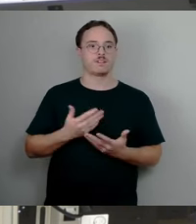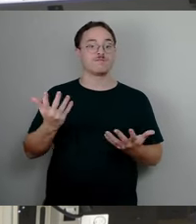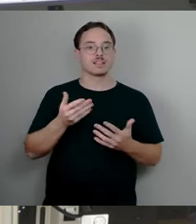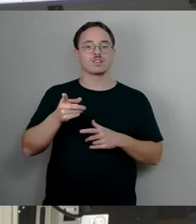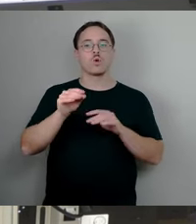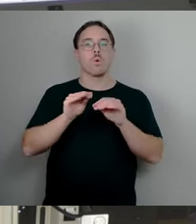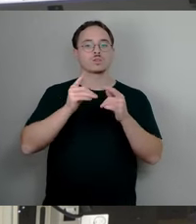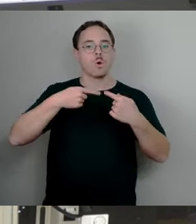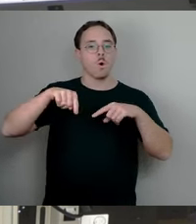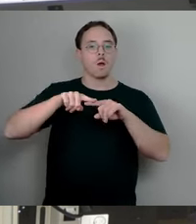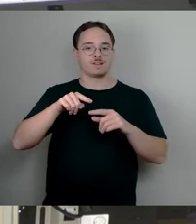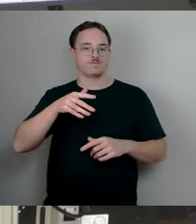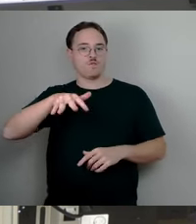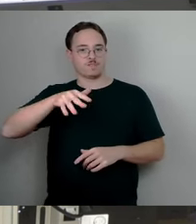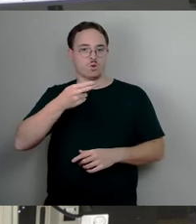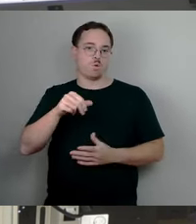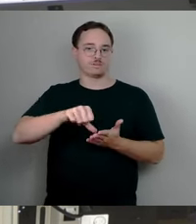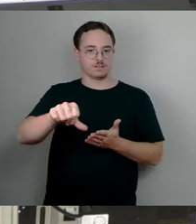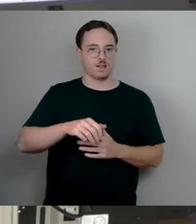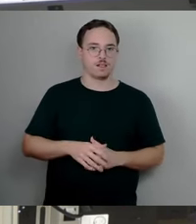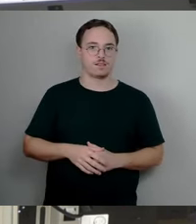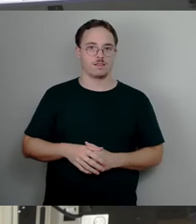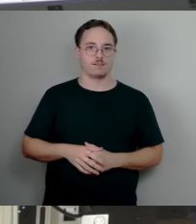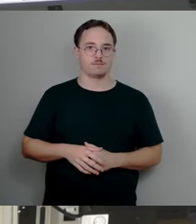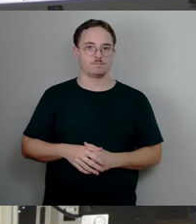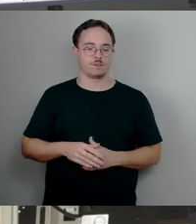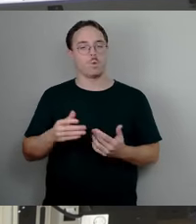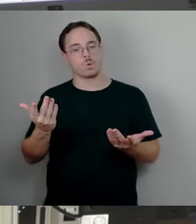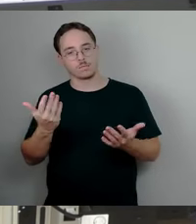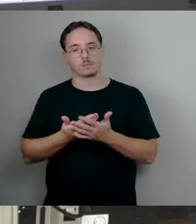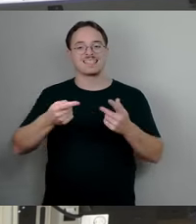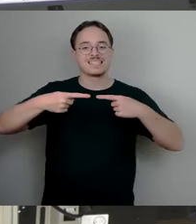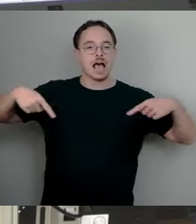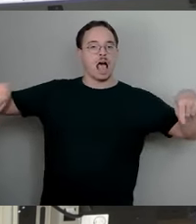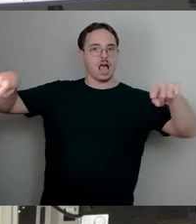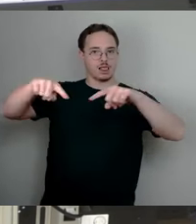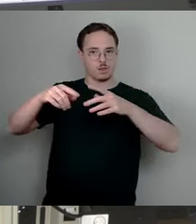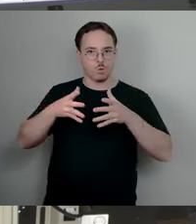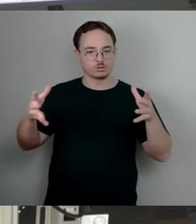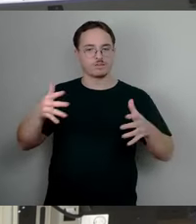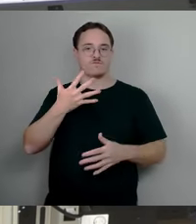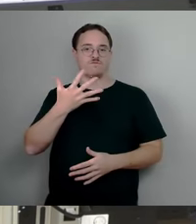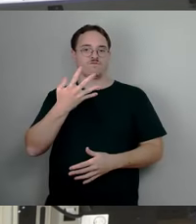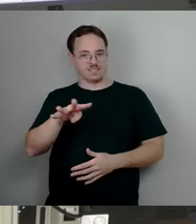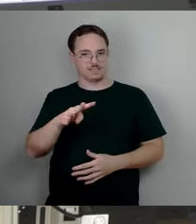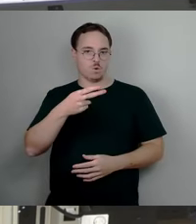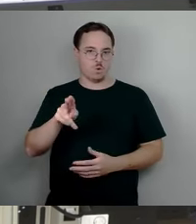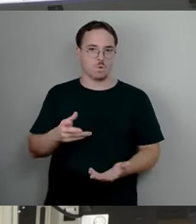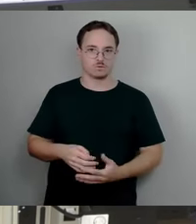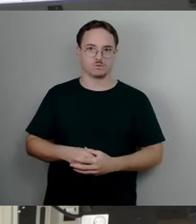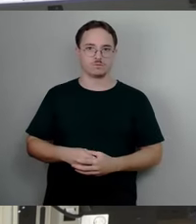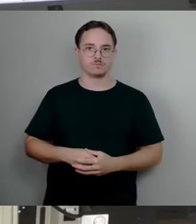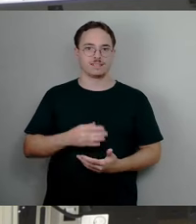beziehungsweise von 40 Euro für die eines Saales. Ich kann mir nicht vorstellen, dass ausgerechnet die große CDU